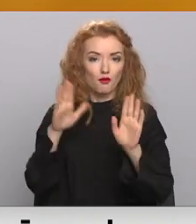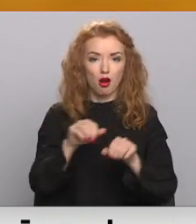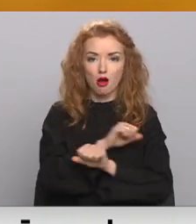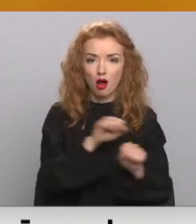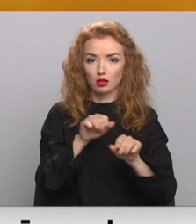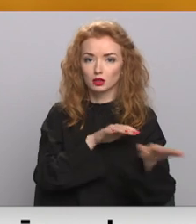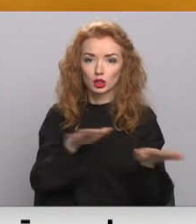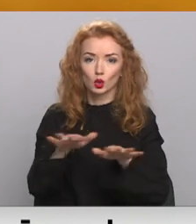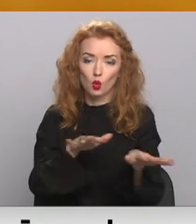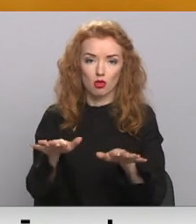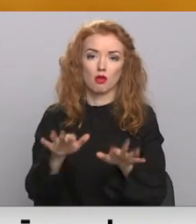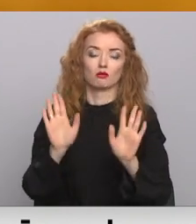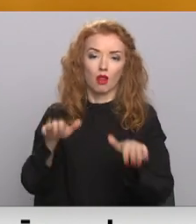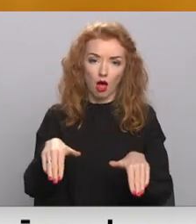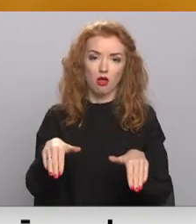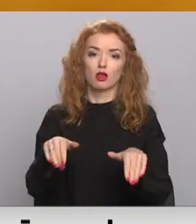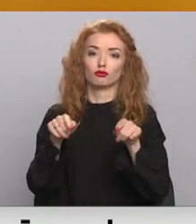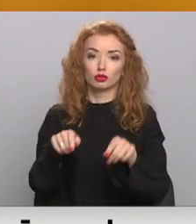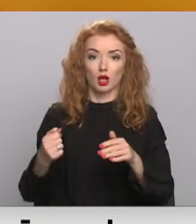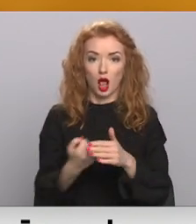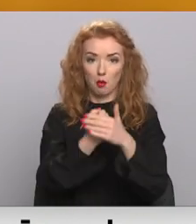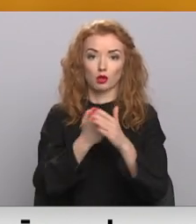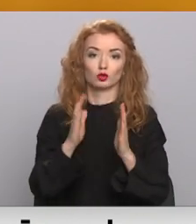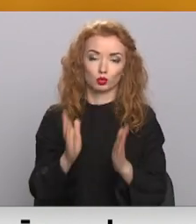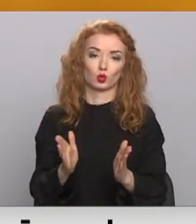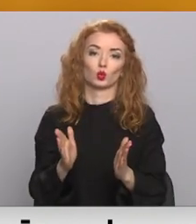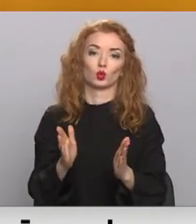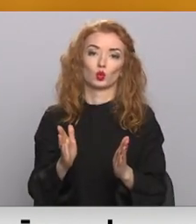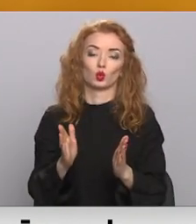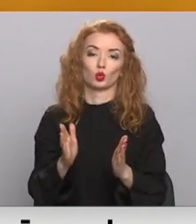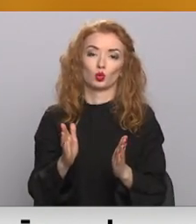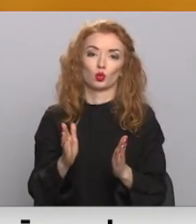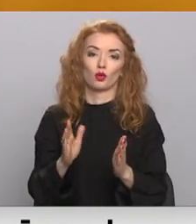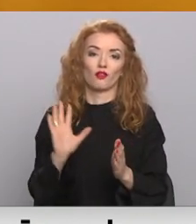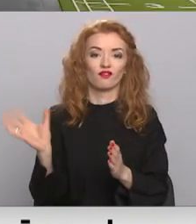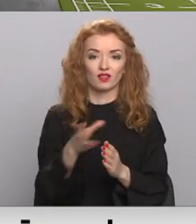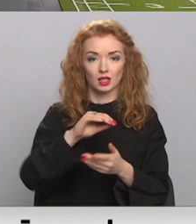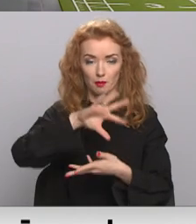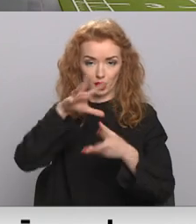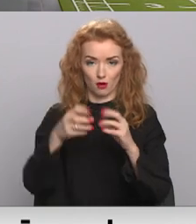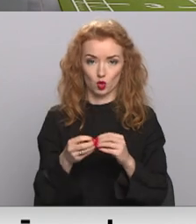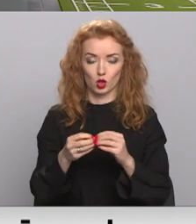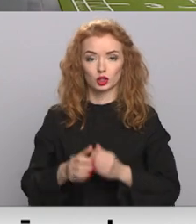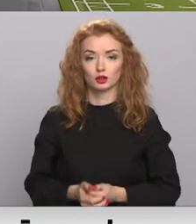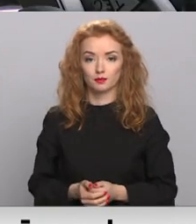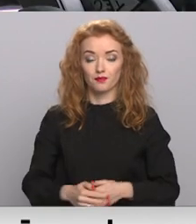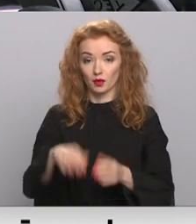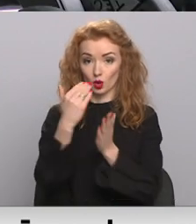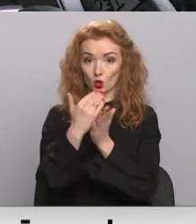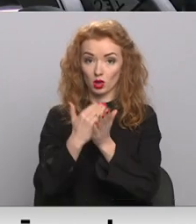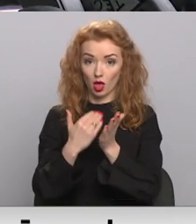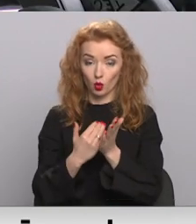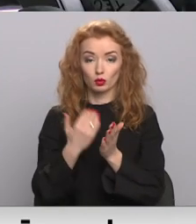pietiekiem ātri, lai šis atbalsts būtu pēc iespējas visaptverošas. Teikumos